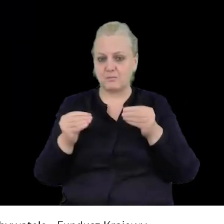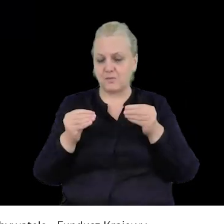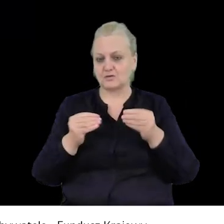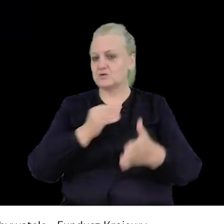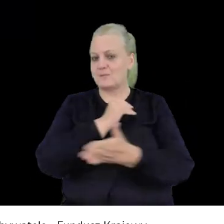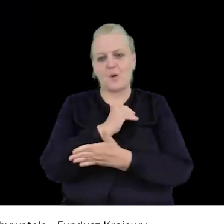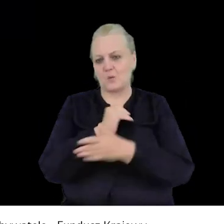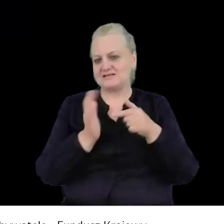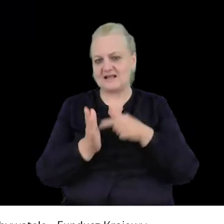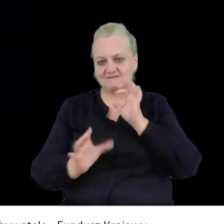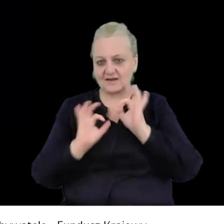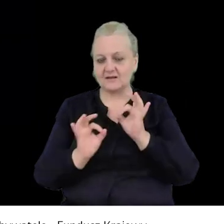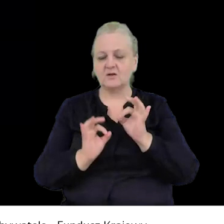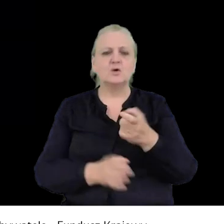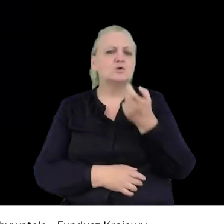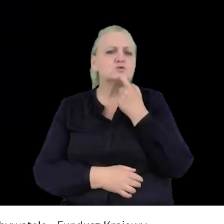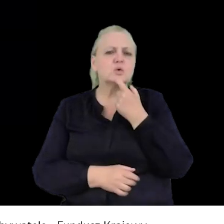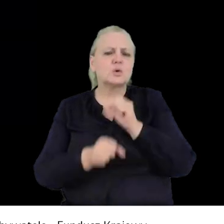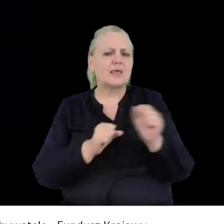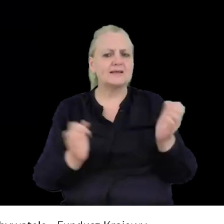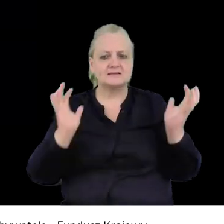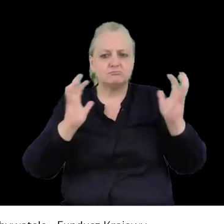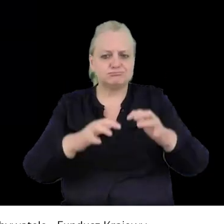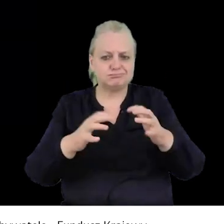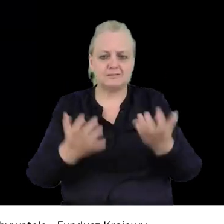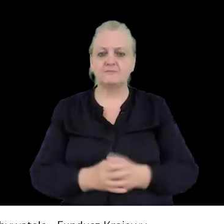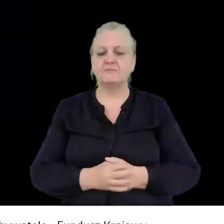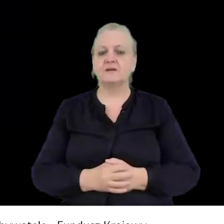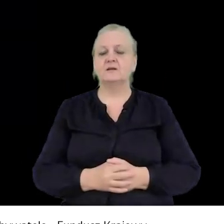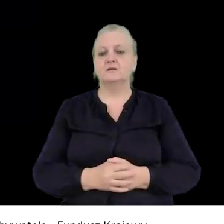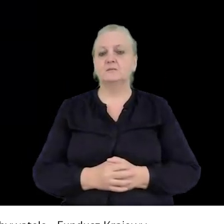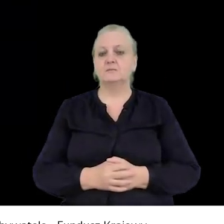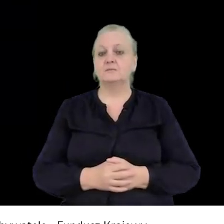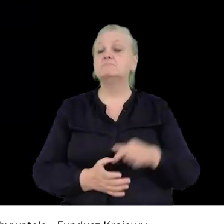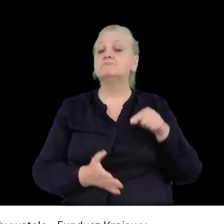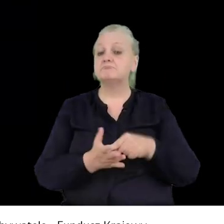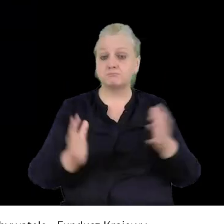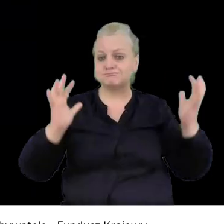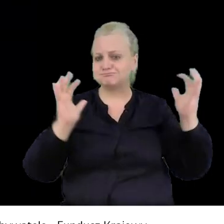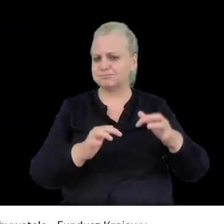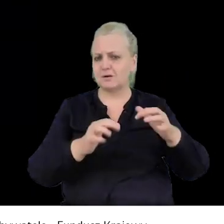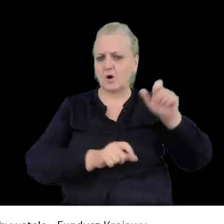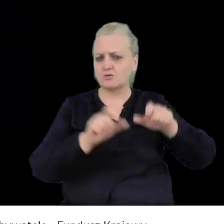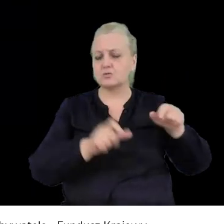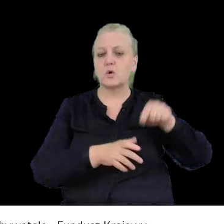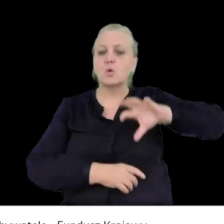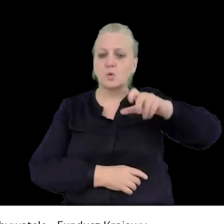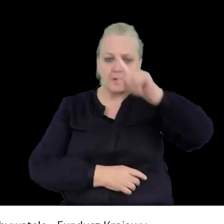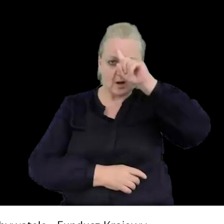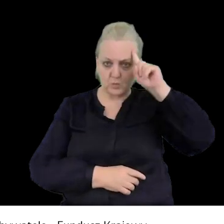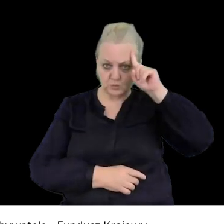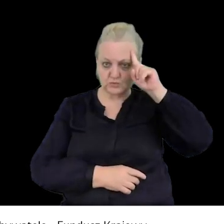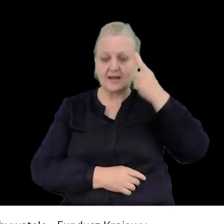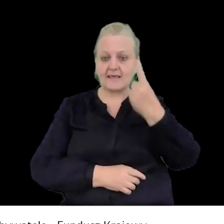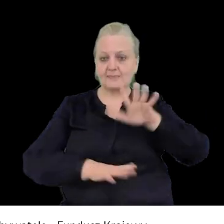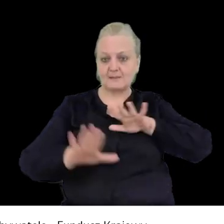podstawowego, czyli tego, czym właściwie jest zgromadzenie. I zgromadzenie to jest grupa ludzi zebrana